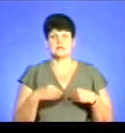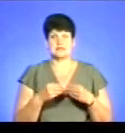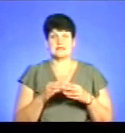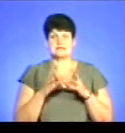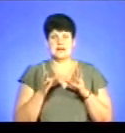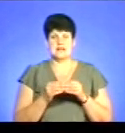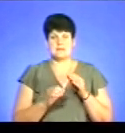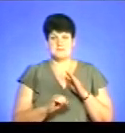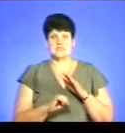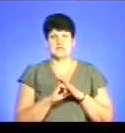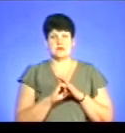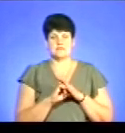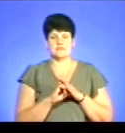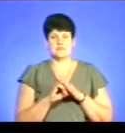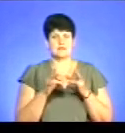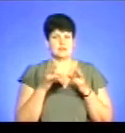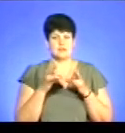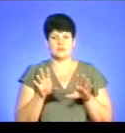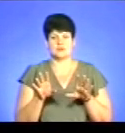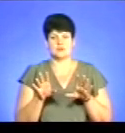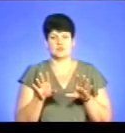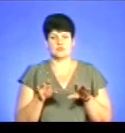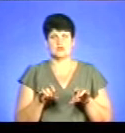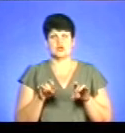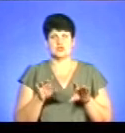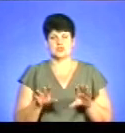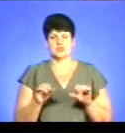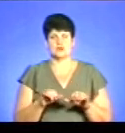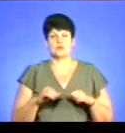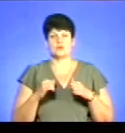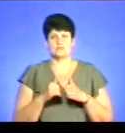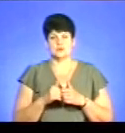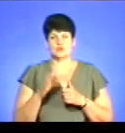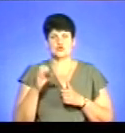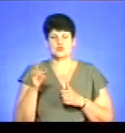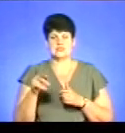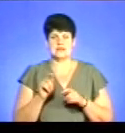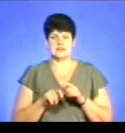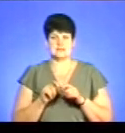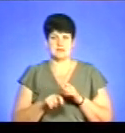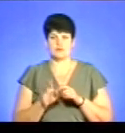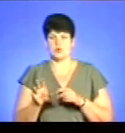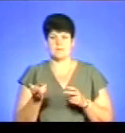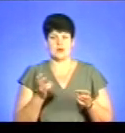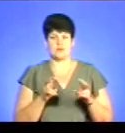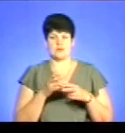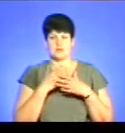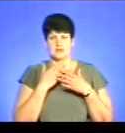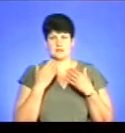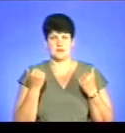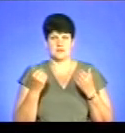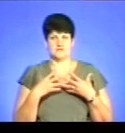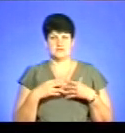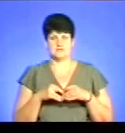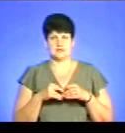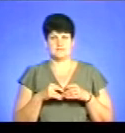підставах і не потребує комісійного рішення, то соціальний інспектор не приходить до сім'ї. І